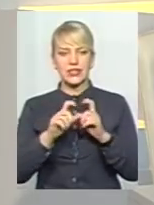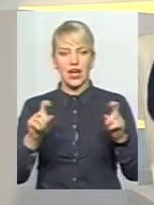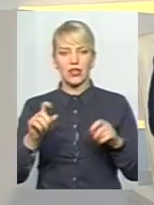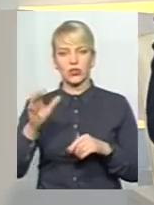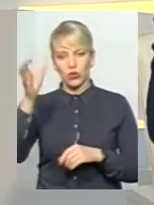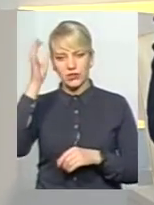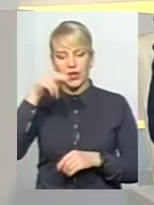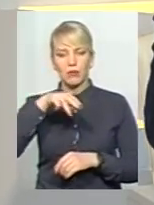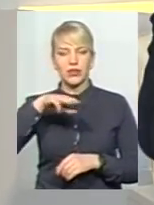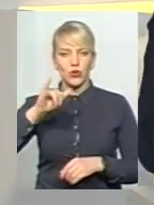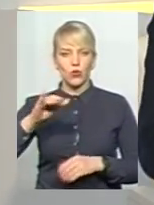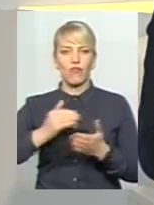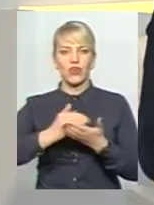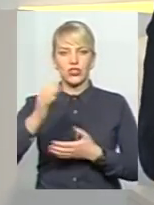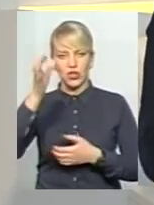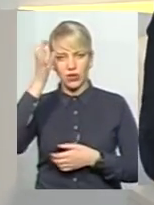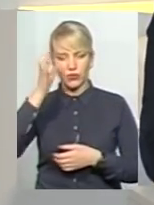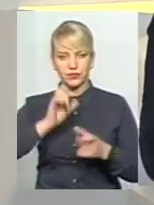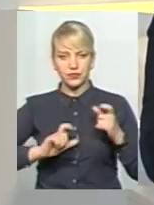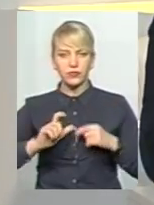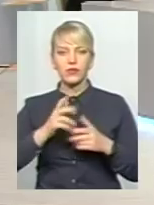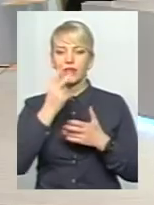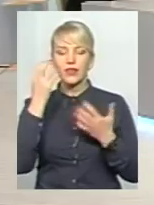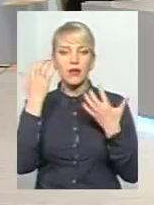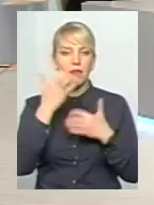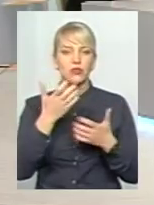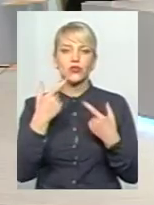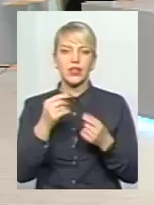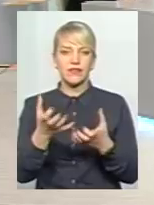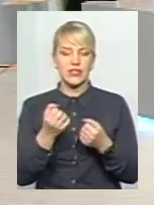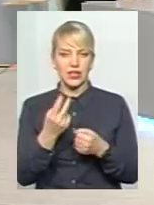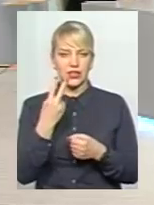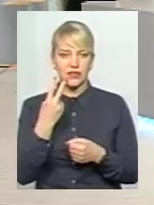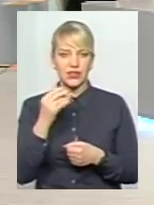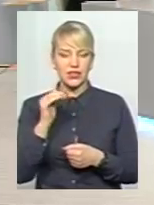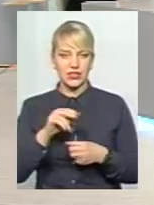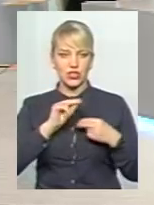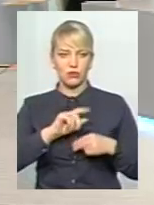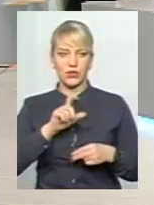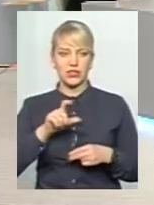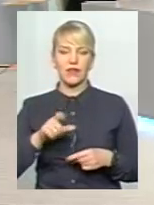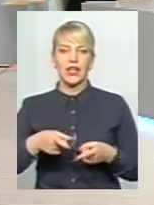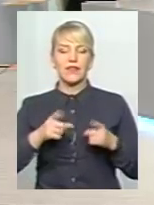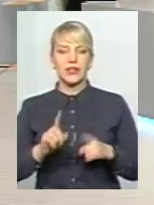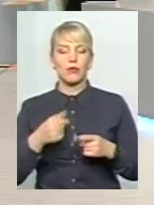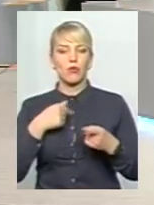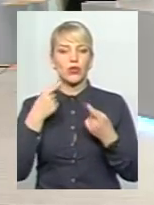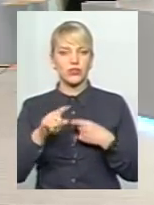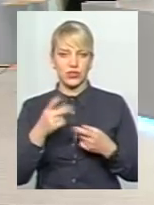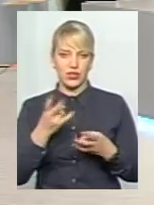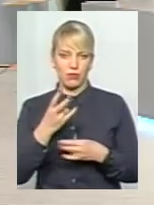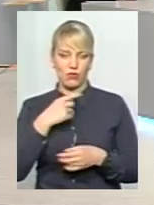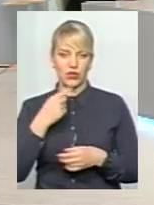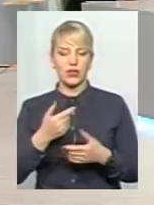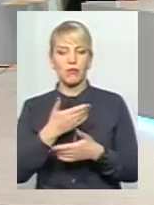профтехосвіту, вищі навчальні заклади, не бачу, де я маю взяти 2000 працівників. Насправді, ми про інші речі повинні говорити. Ми